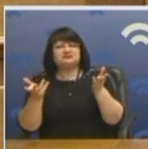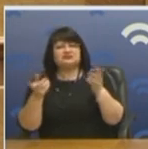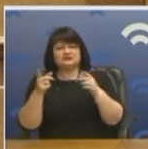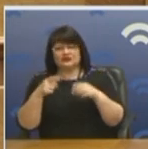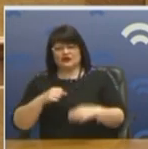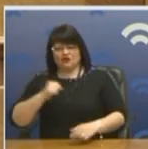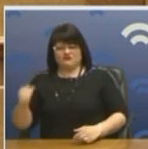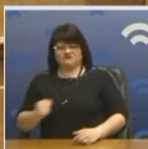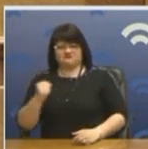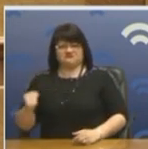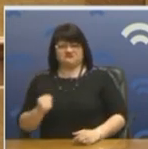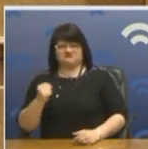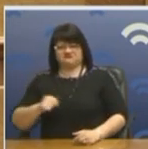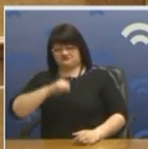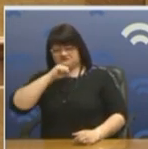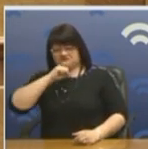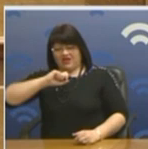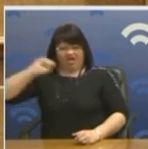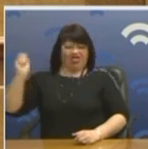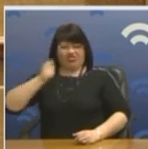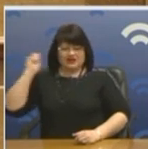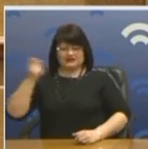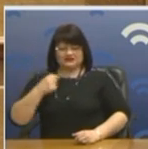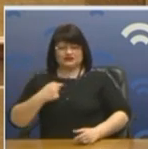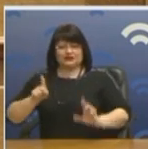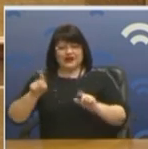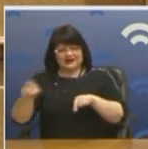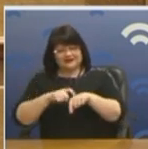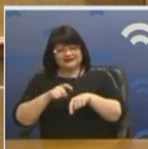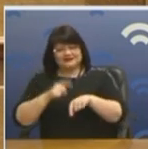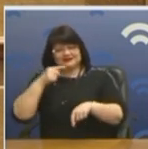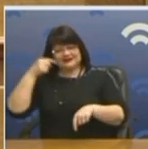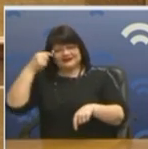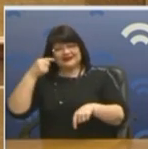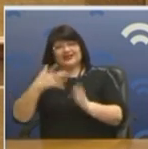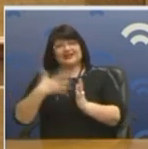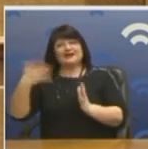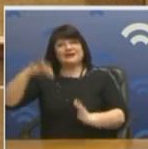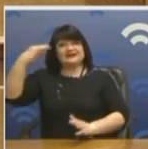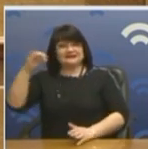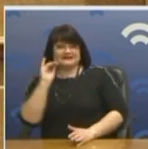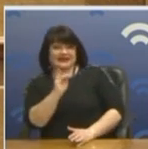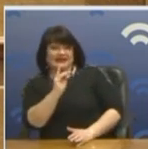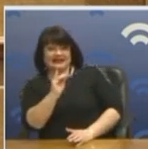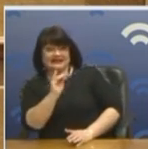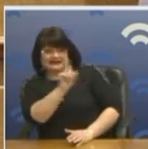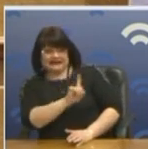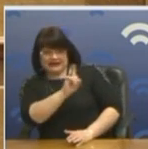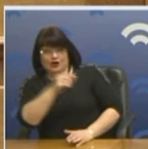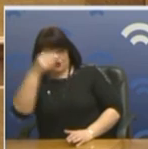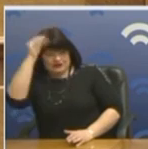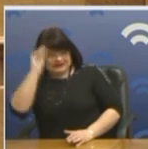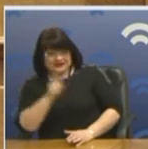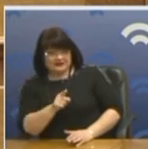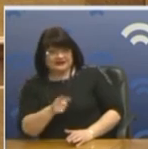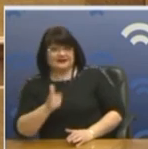σοφινισμού. Αλλά έχω συντάξει μέσα σε περίπου 15 σελίδες, κύριε Τσίπρα και κύριε Μητσοτάκη. Λυκρινά δεν το περίμενα